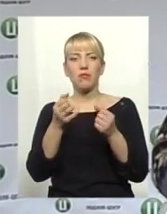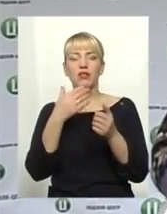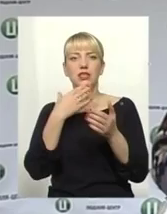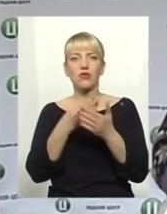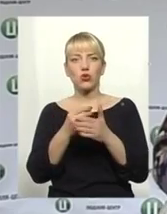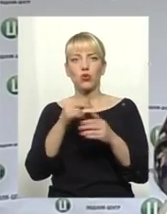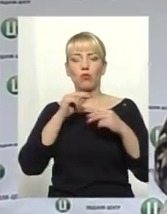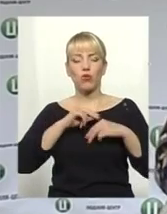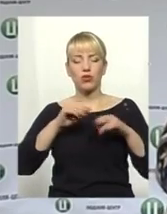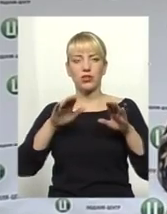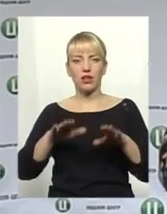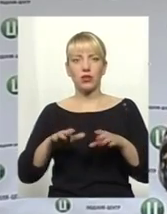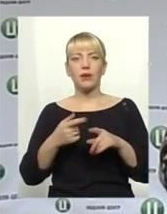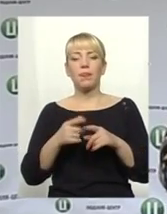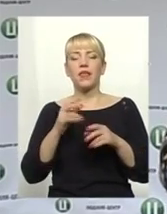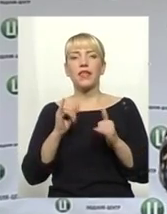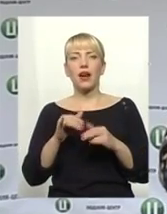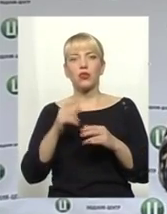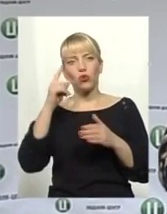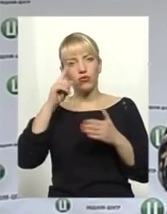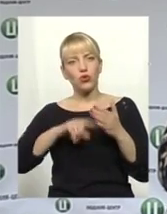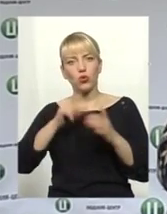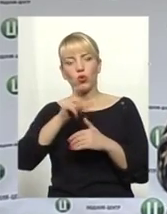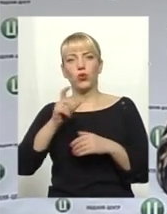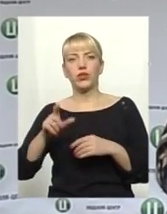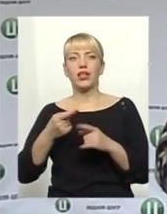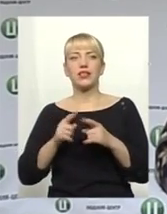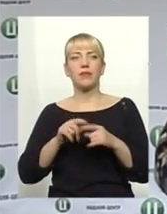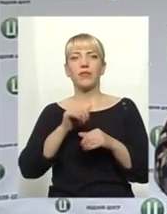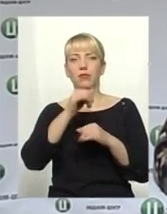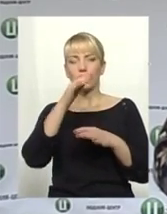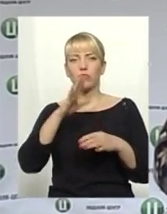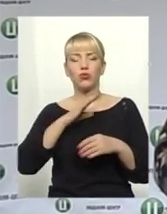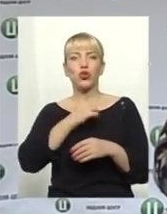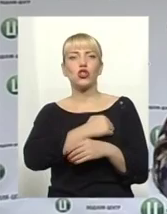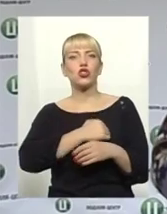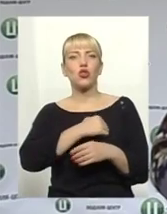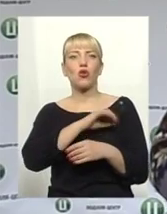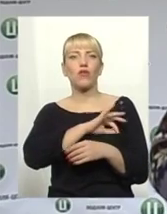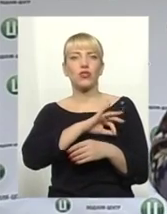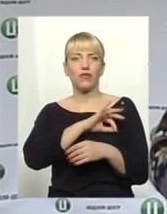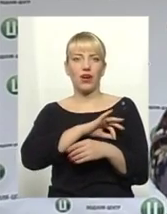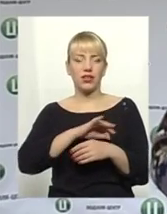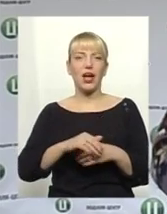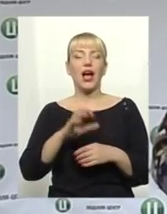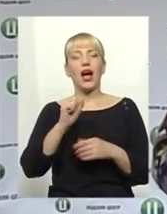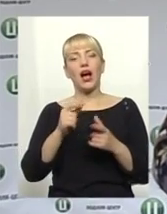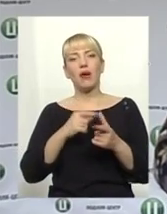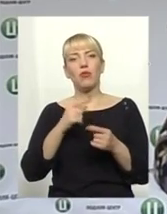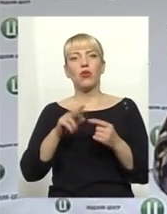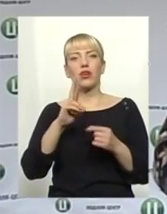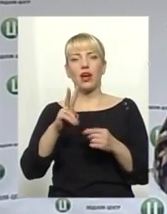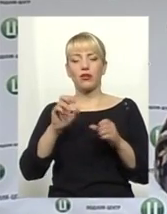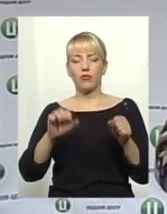яку потрібно виправдати, а для цього потрібно, звичайно, не зловживати своєю владою на свою особисту користь, або як